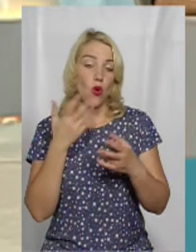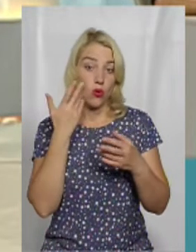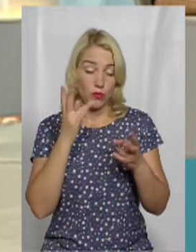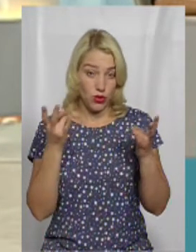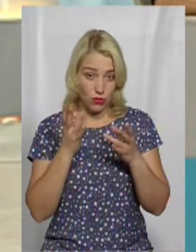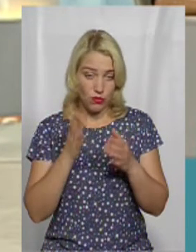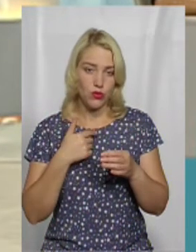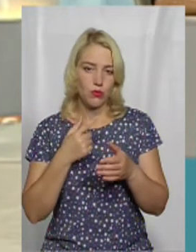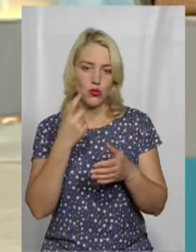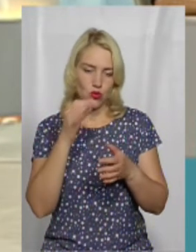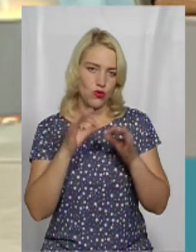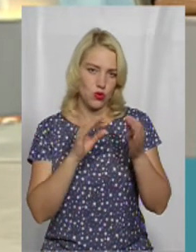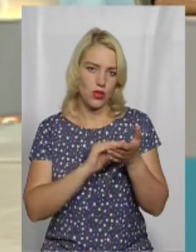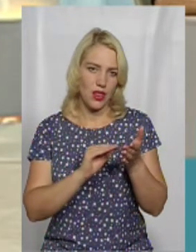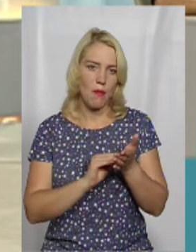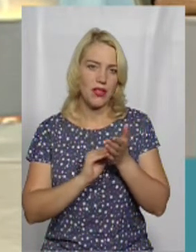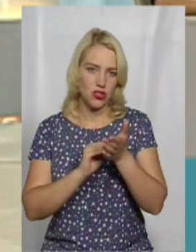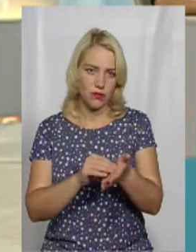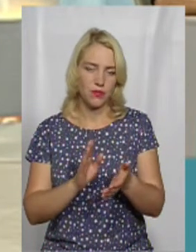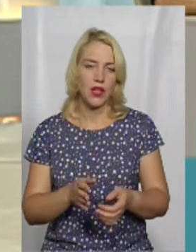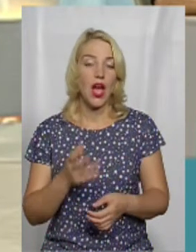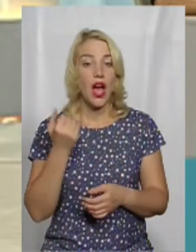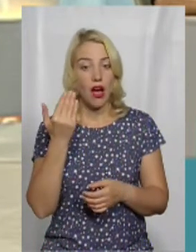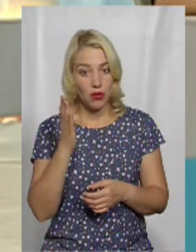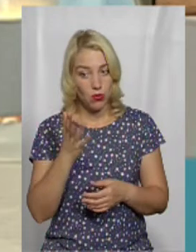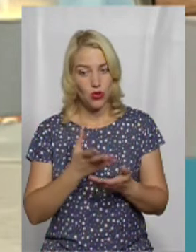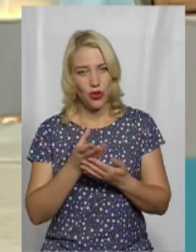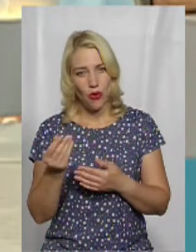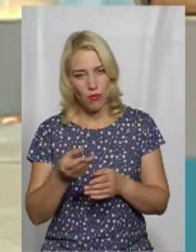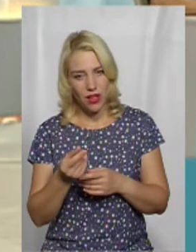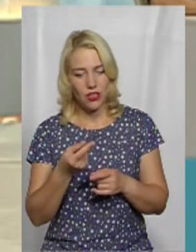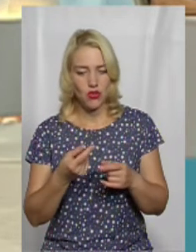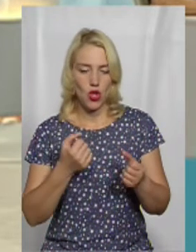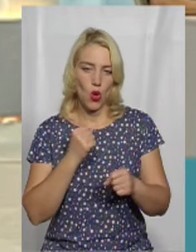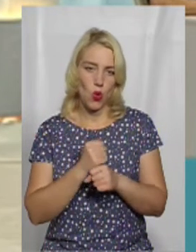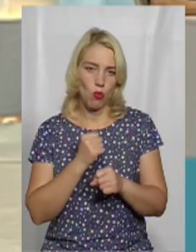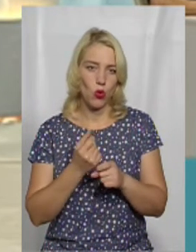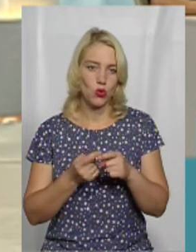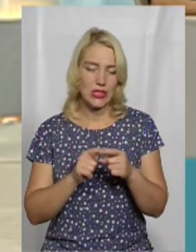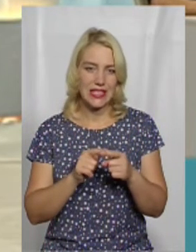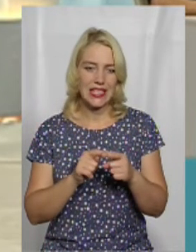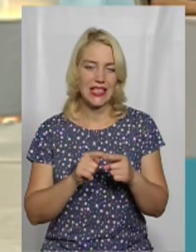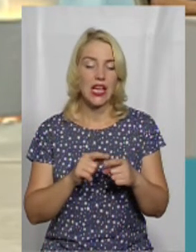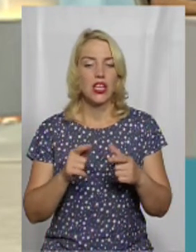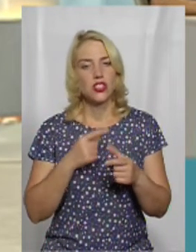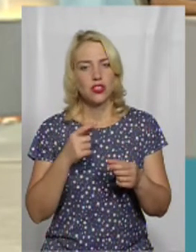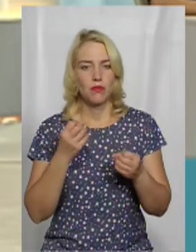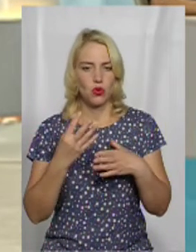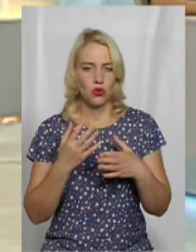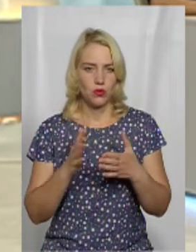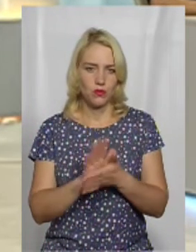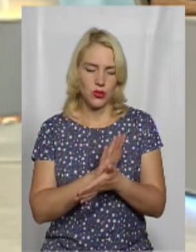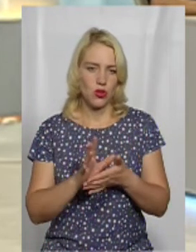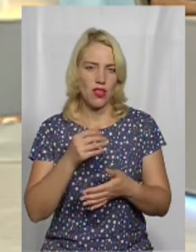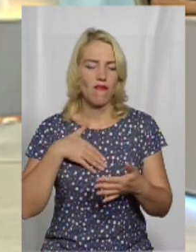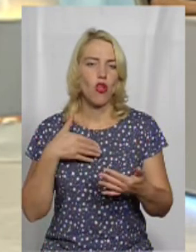стовідсотково їм напишемо. А ви будете оплачувати роботу таких акторів, чи це все-таки буде таких на волонтерських правах? Ну поки що так, поки що ми працюємо